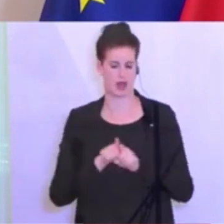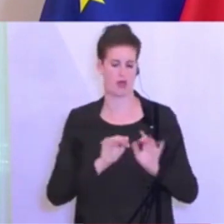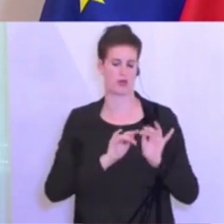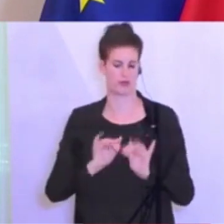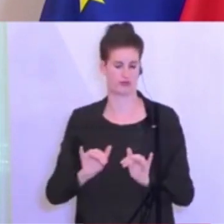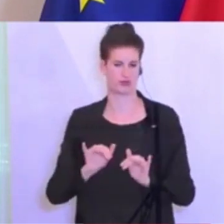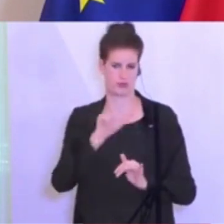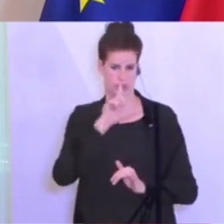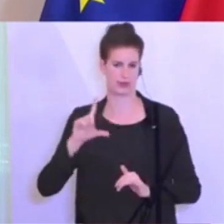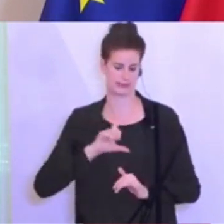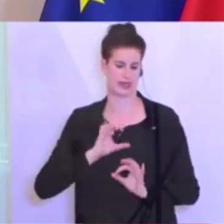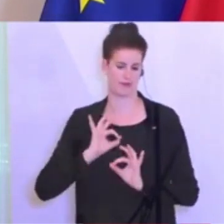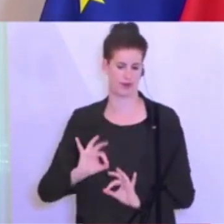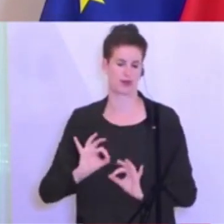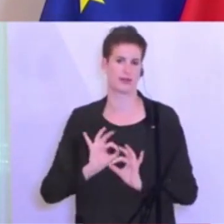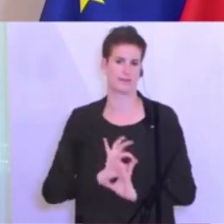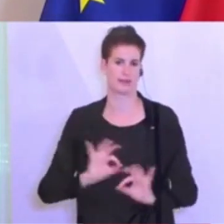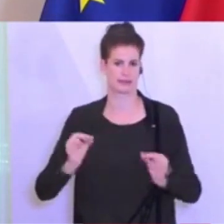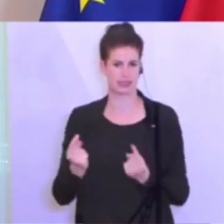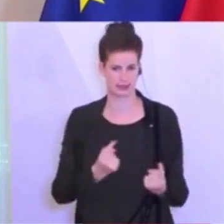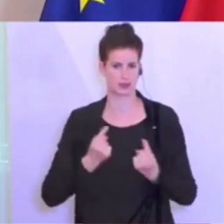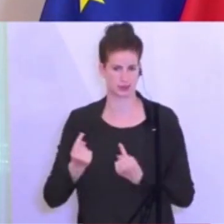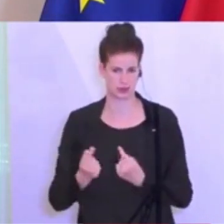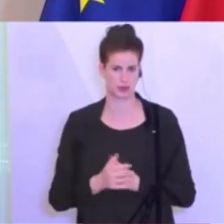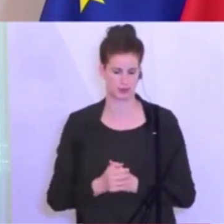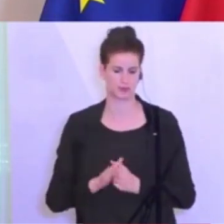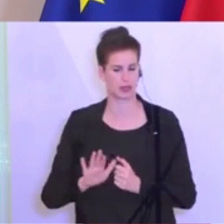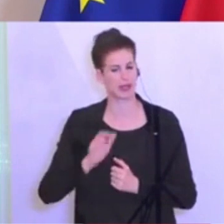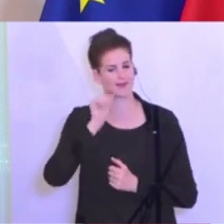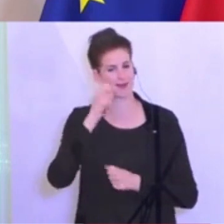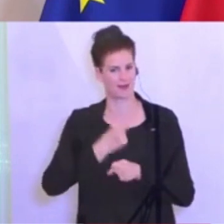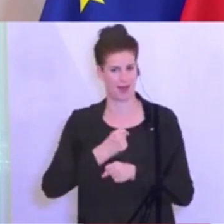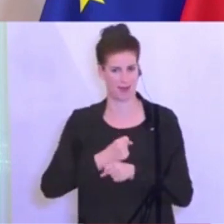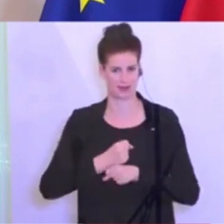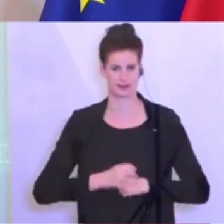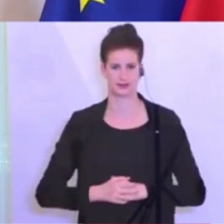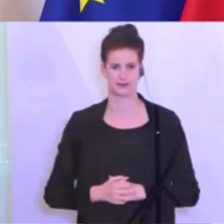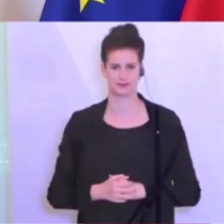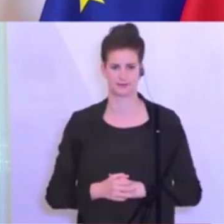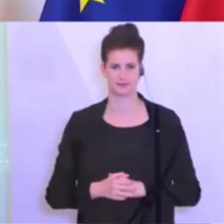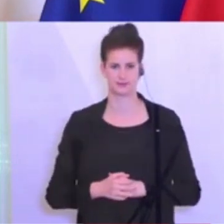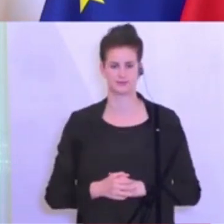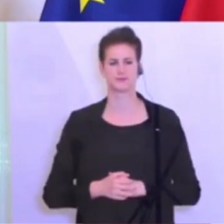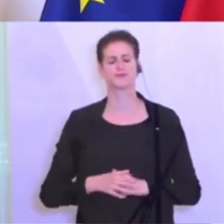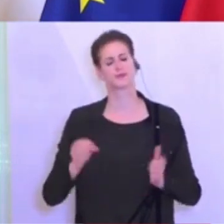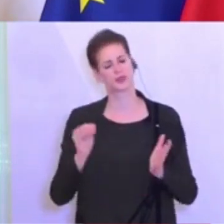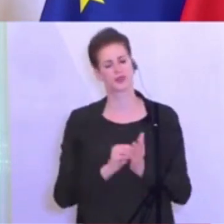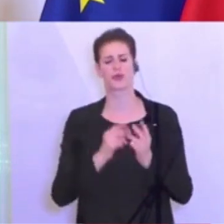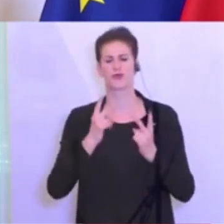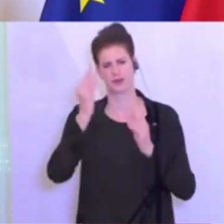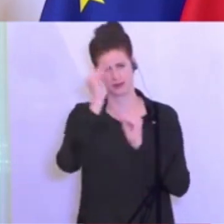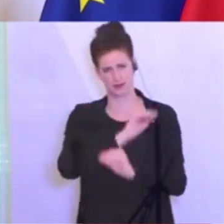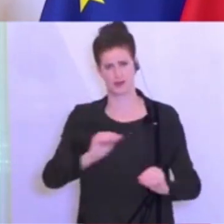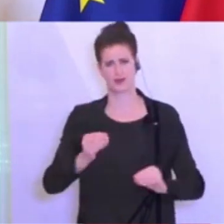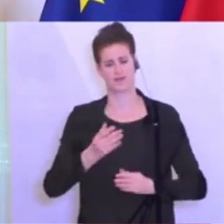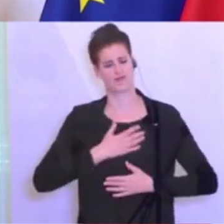Erleichterung tatsächlich dann für die Polizistinnen und Polizisten bei ihrem täglichen Einsatz führen. Eines ist mir noch wichtig, das war meine Rolle auch